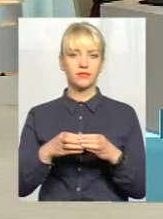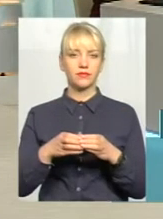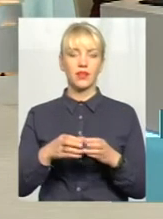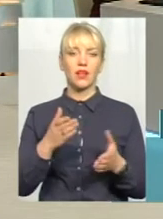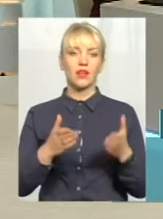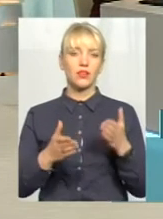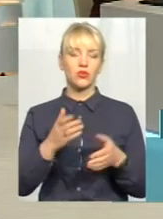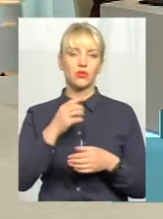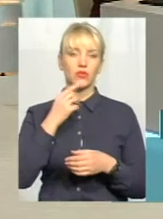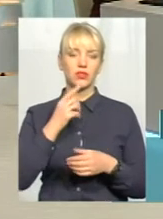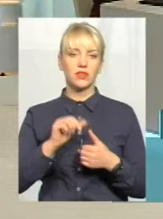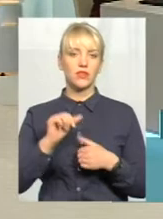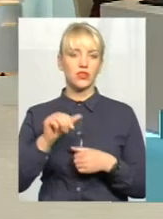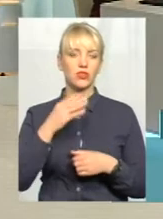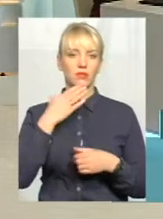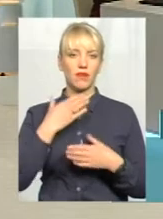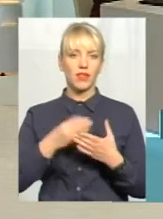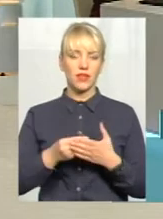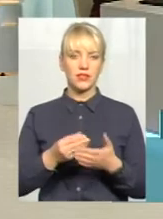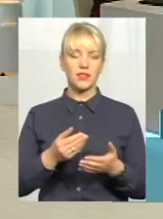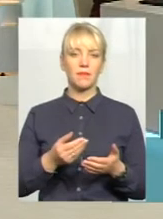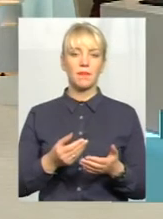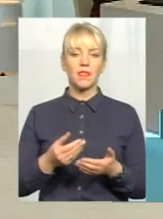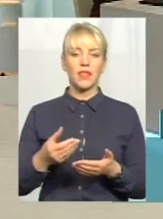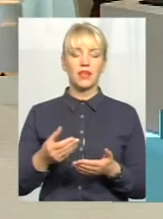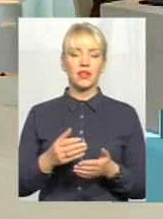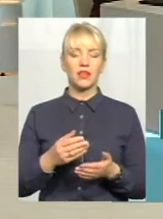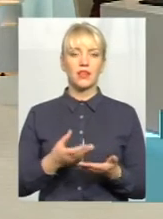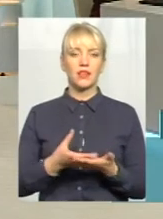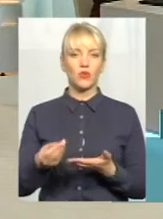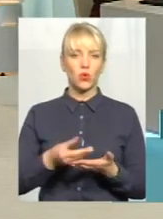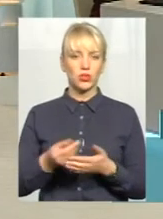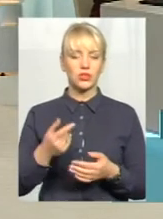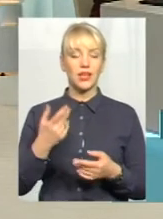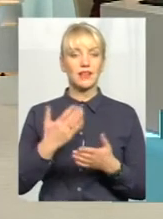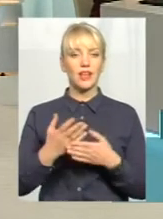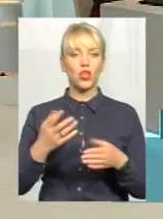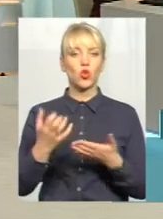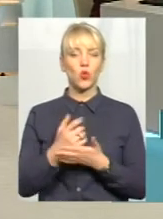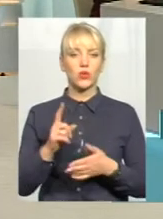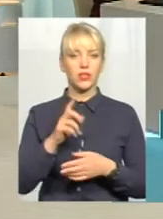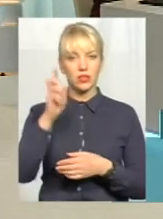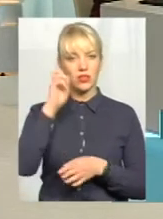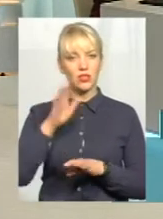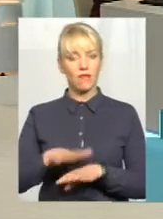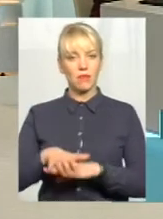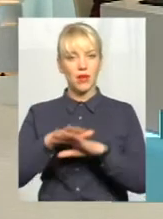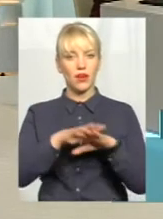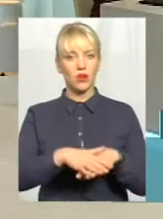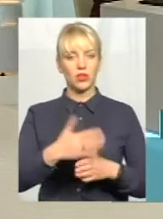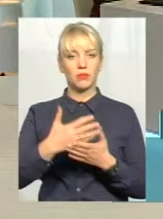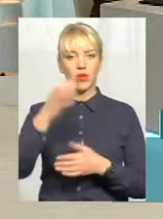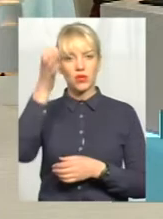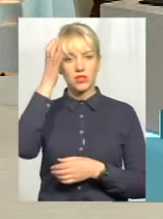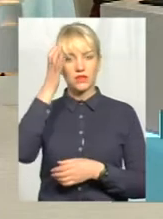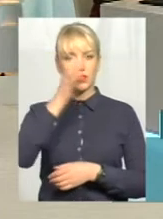Якщо говорити виключно про власні надходження, тому що є ті доходи, які дає, ну, держава перераховує громадам, тобто освітня субвенція,